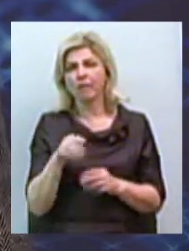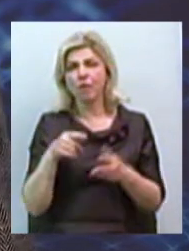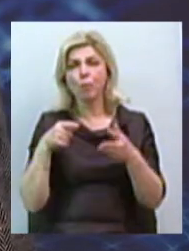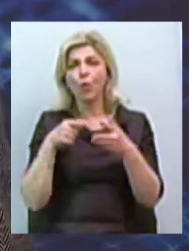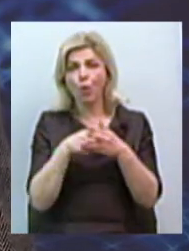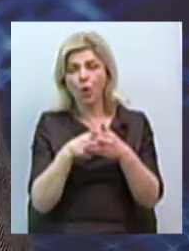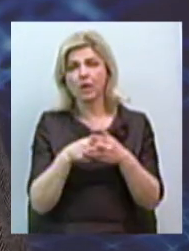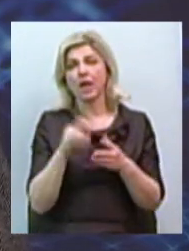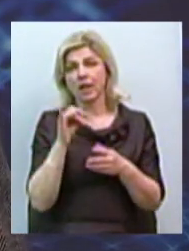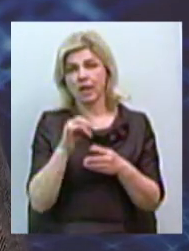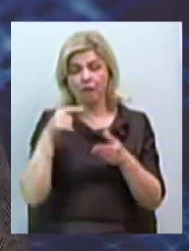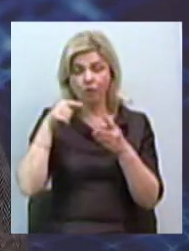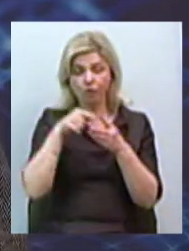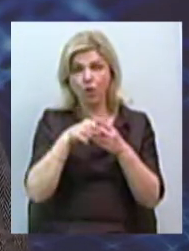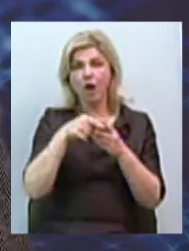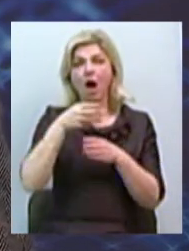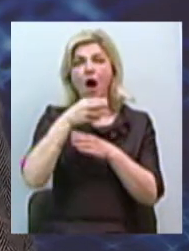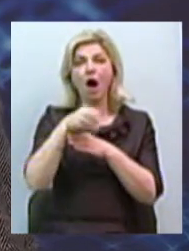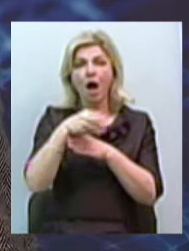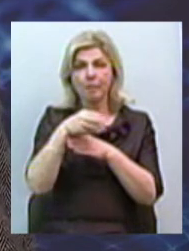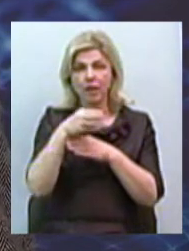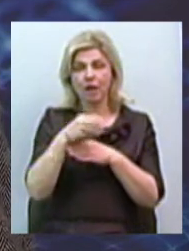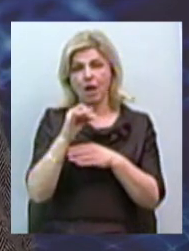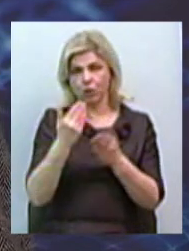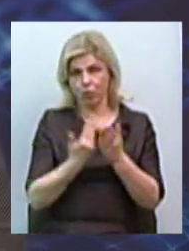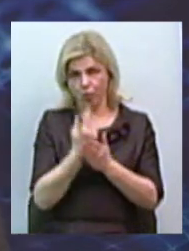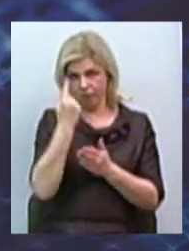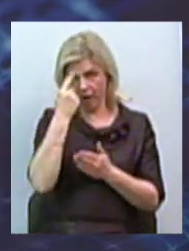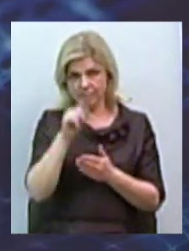Це такі інновації, так?